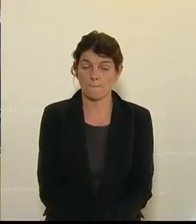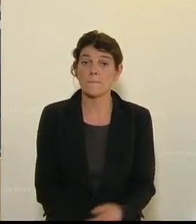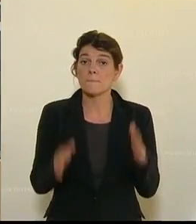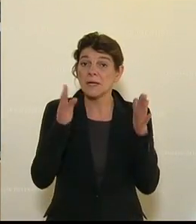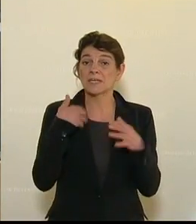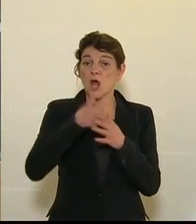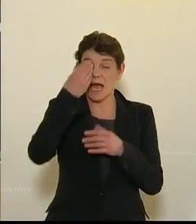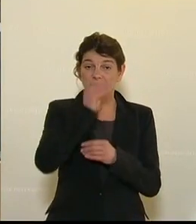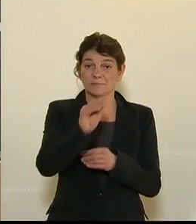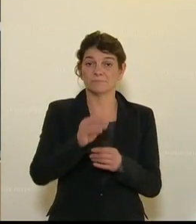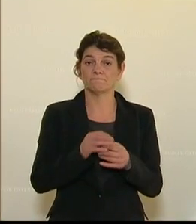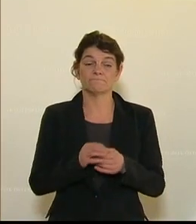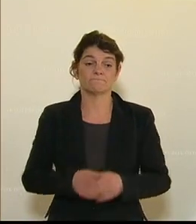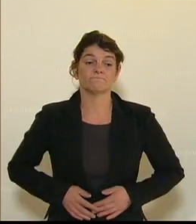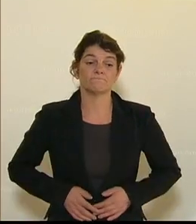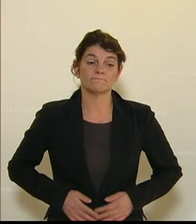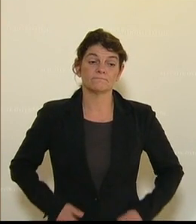Und ich sage noch eines zum Schluss.